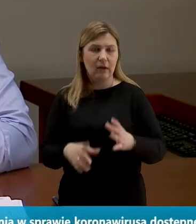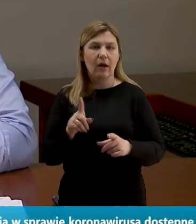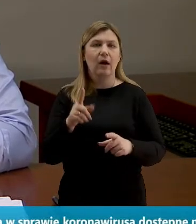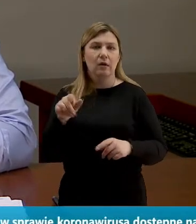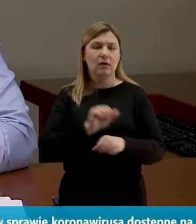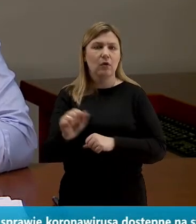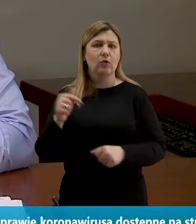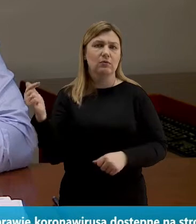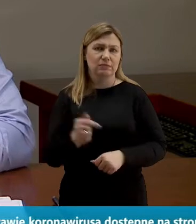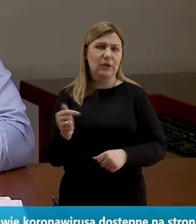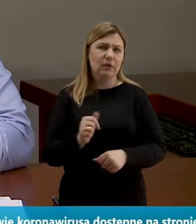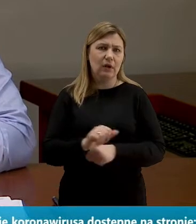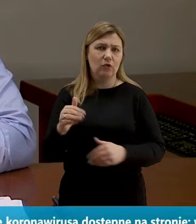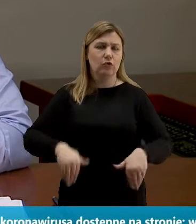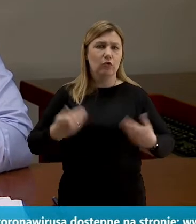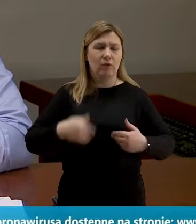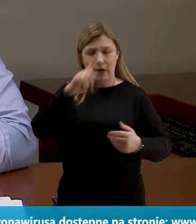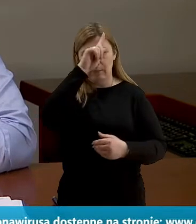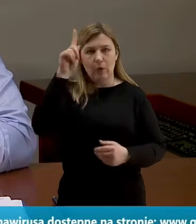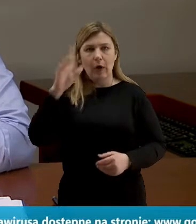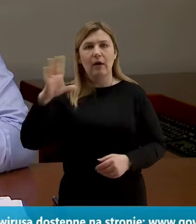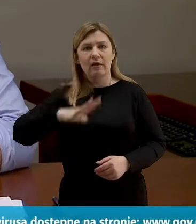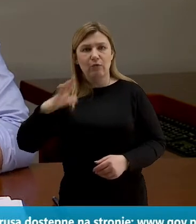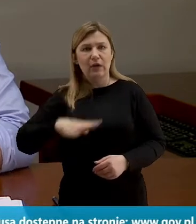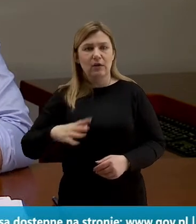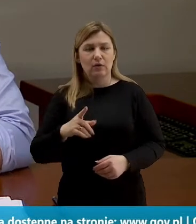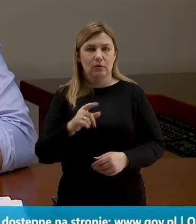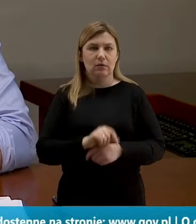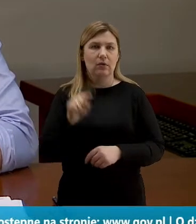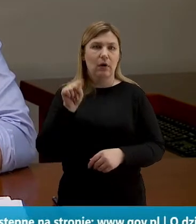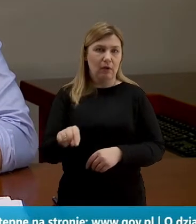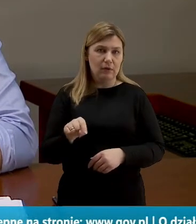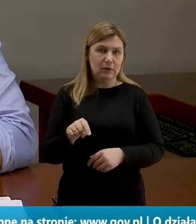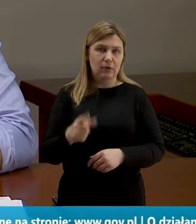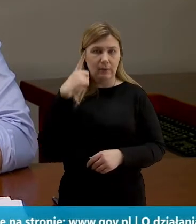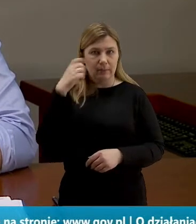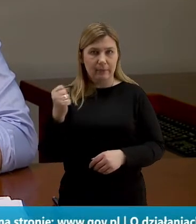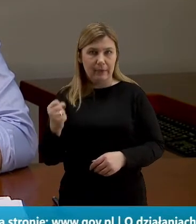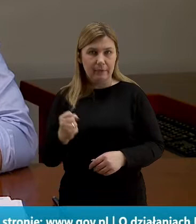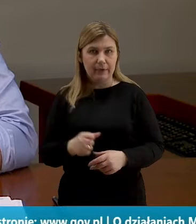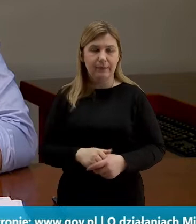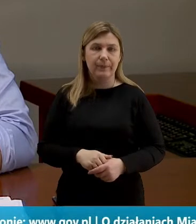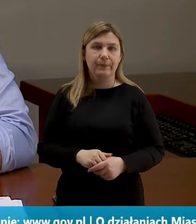w interesie zdrowia publicznego i warto na każdym kroku o tym pamiętać.